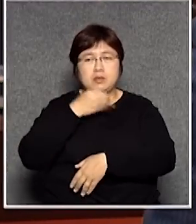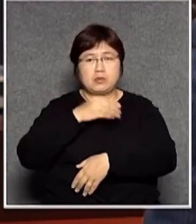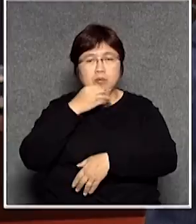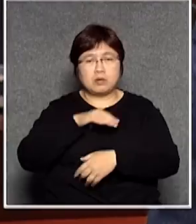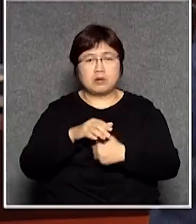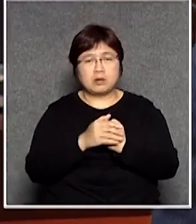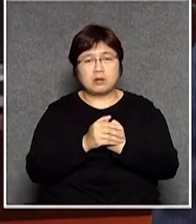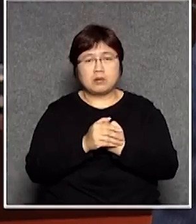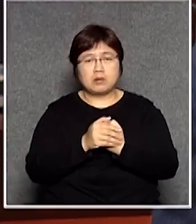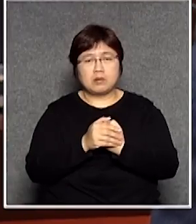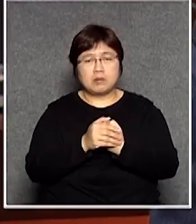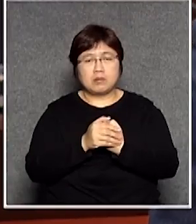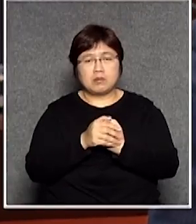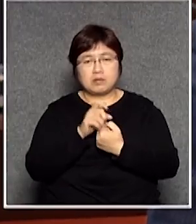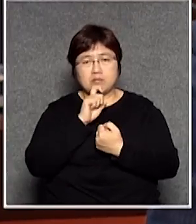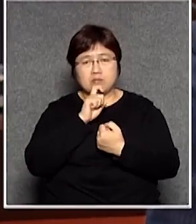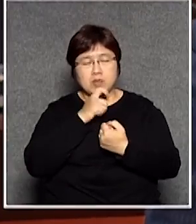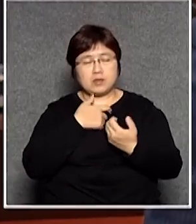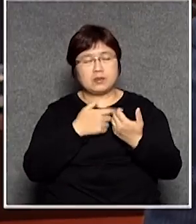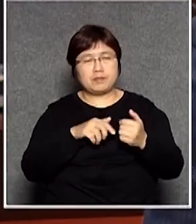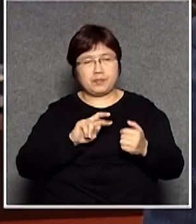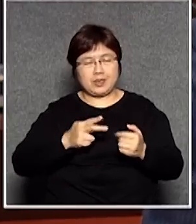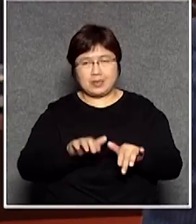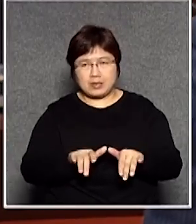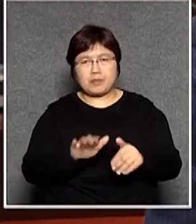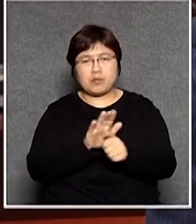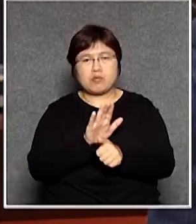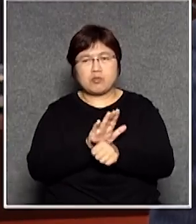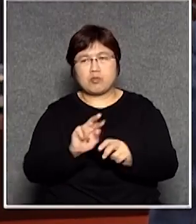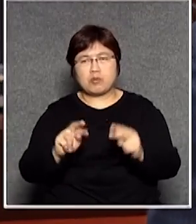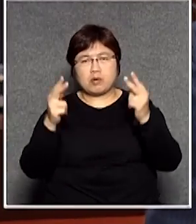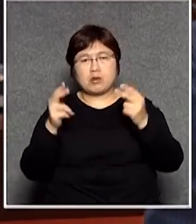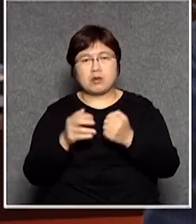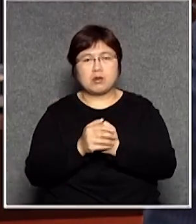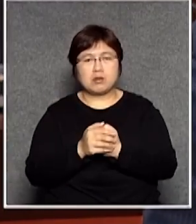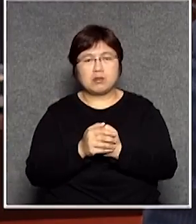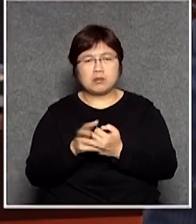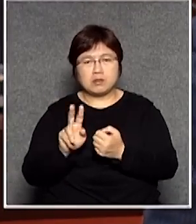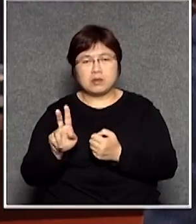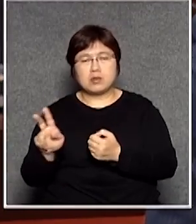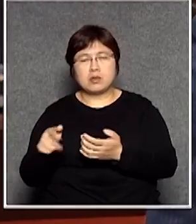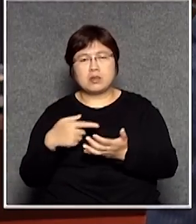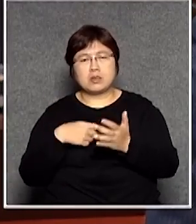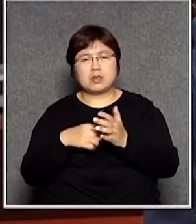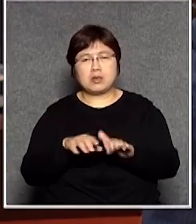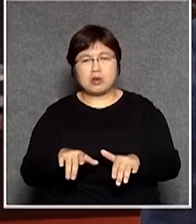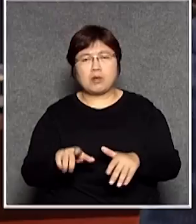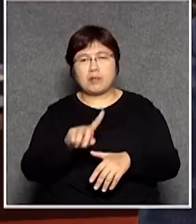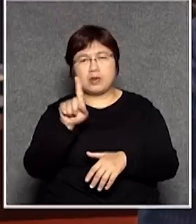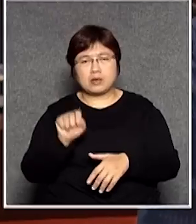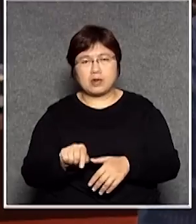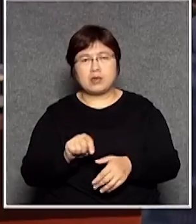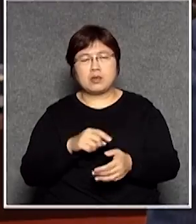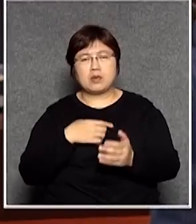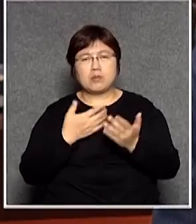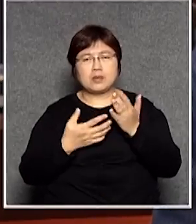指出呢即使是有一些過程是電子化了其實同樣呢可能是會因為系統的問題或者電力供應的